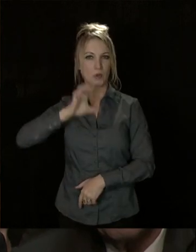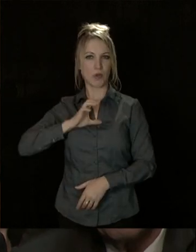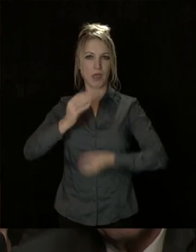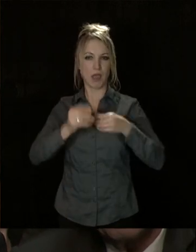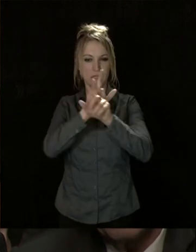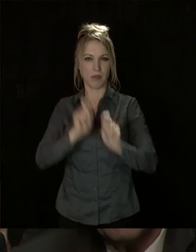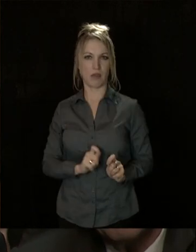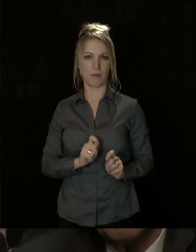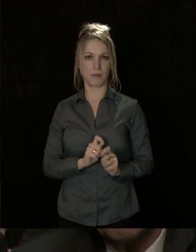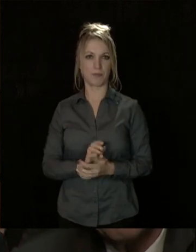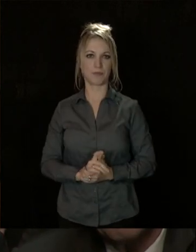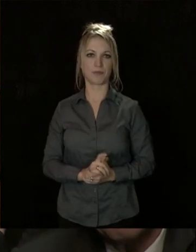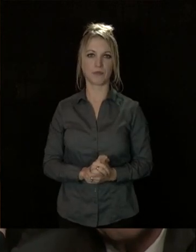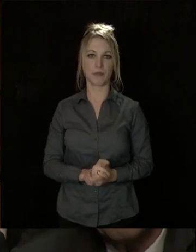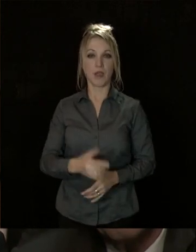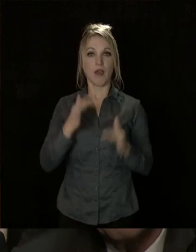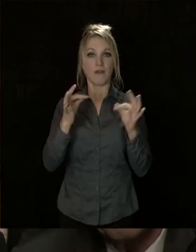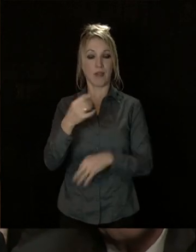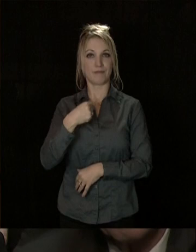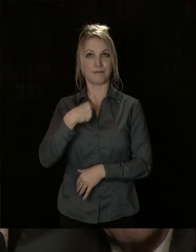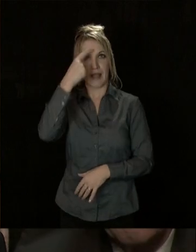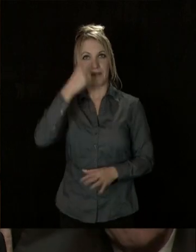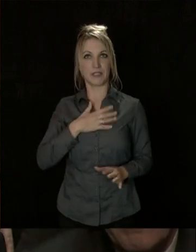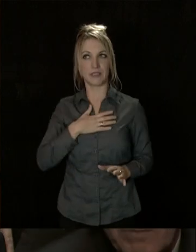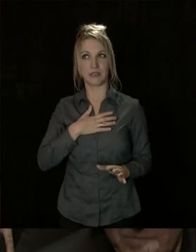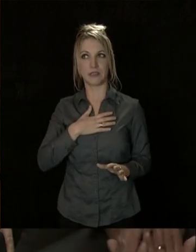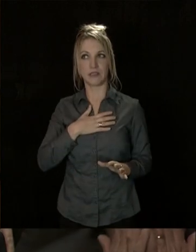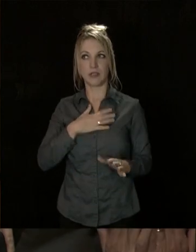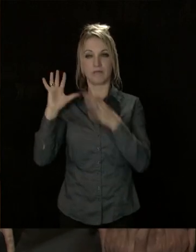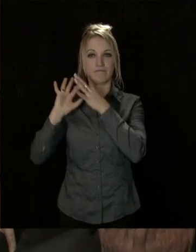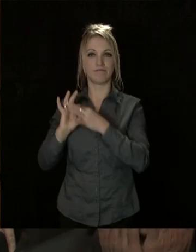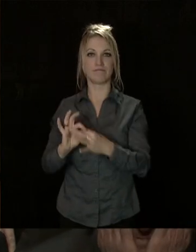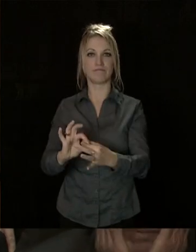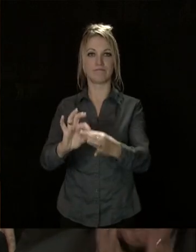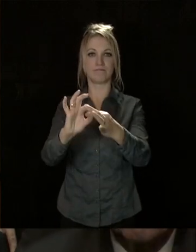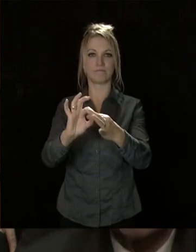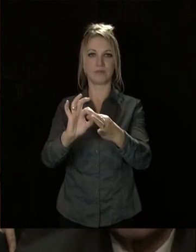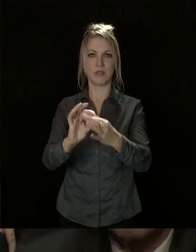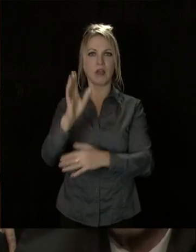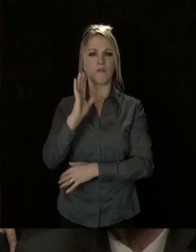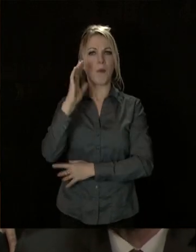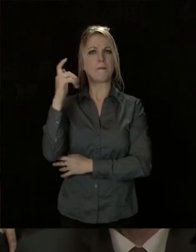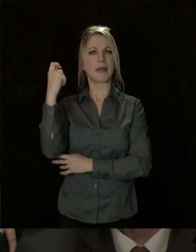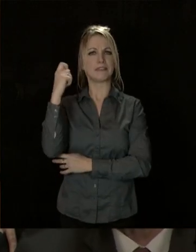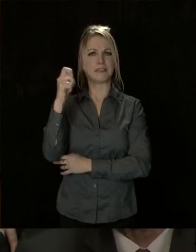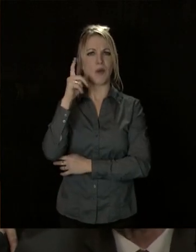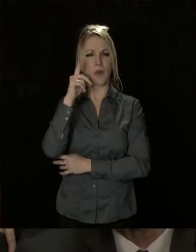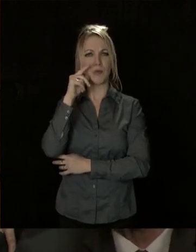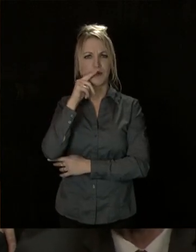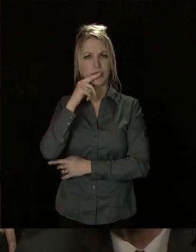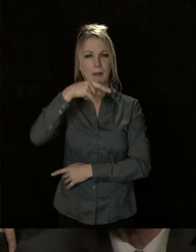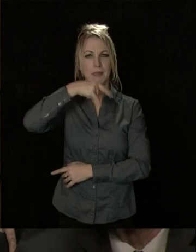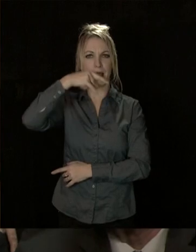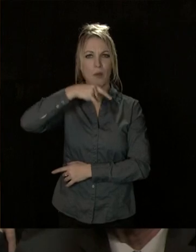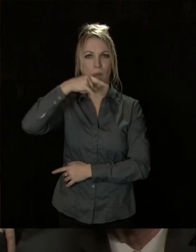respecter. Pour ma part, j'avancerai, pour reprendre le propos d'un ancien président de la République, François Mitterrand,